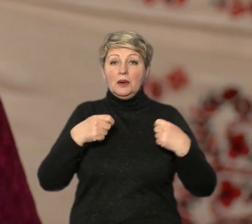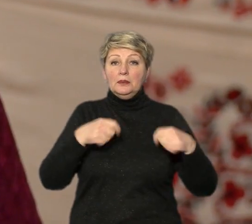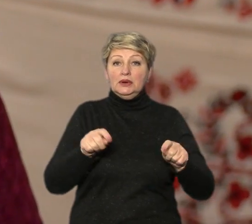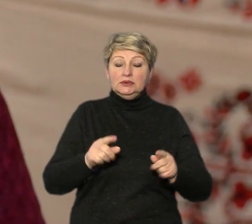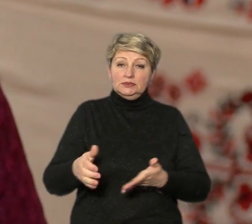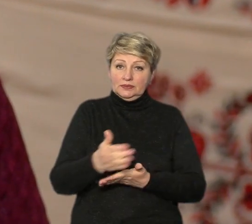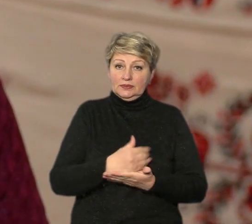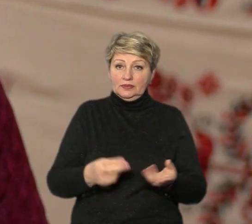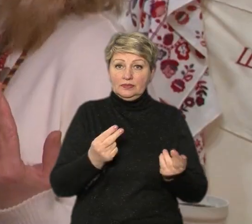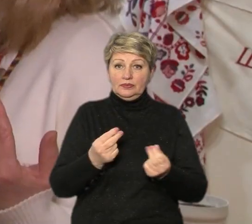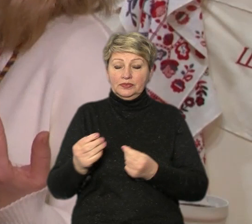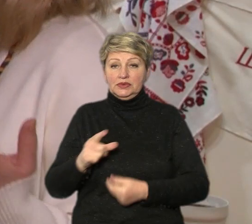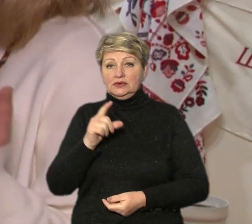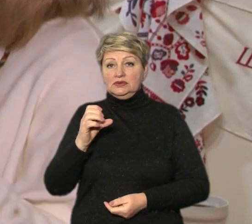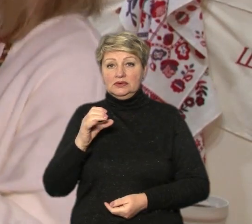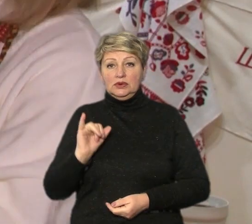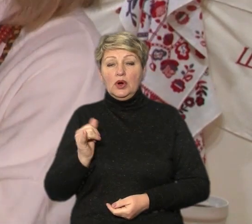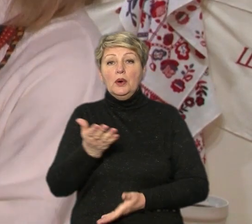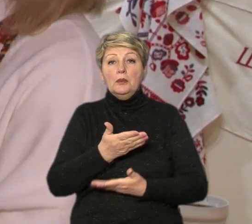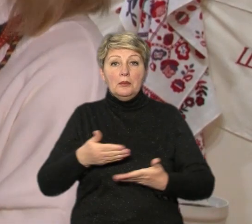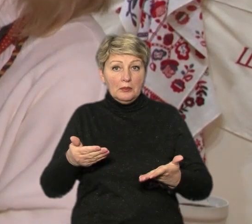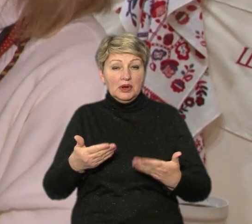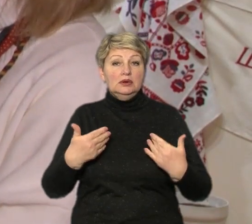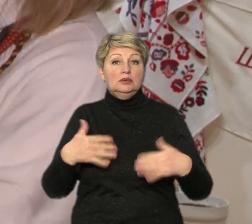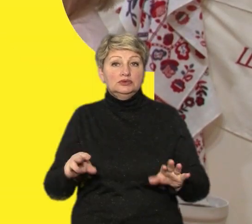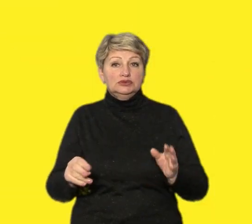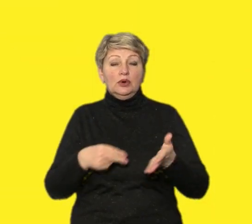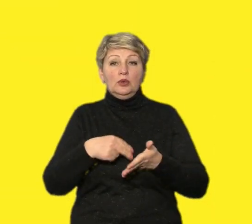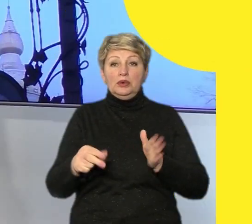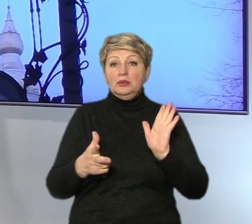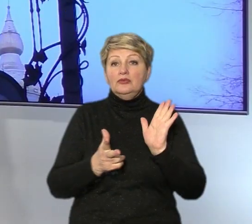зібрати кошти на ЗСУ. Ми вже купляємо восьмий пікап.